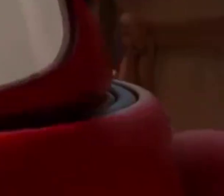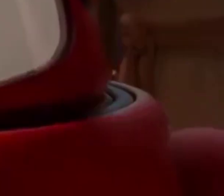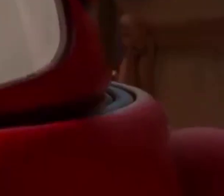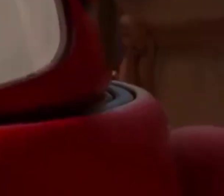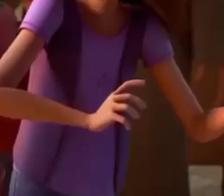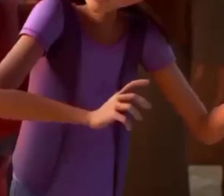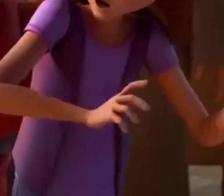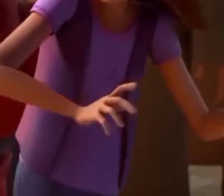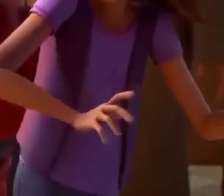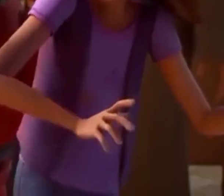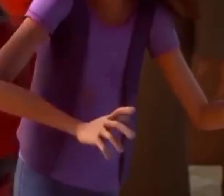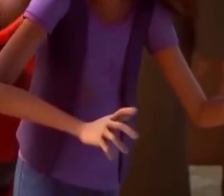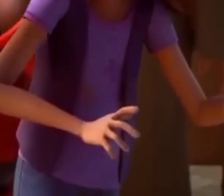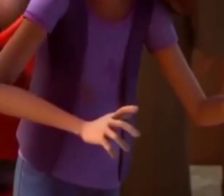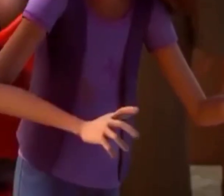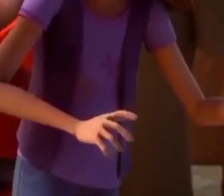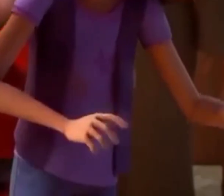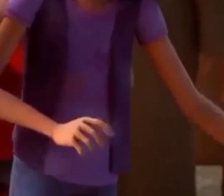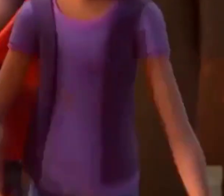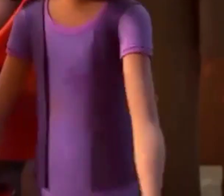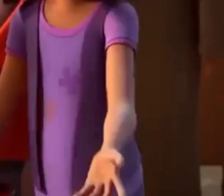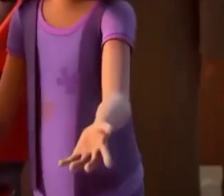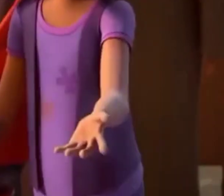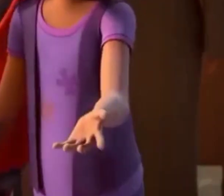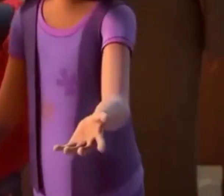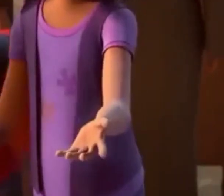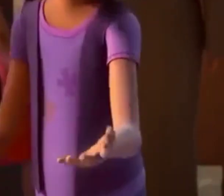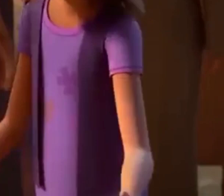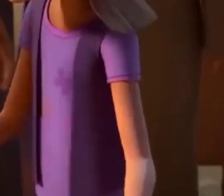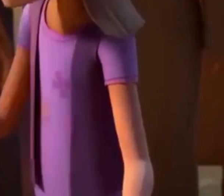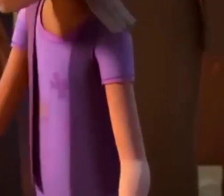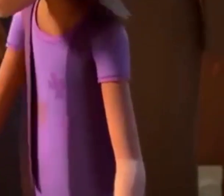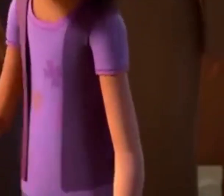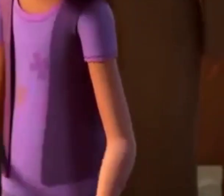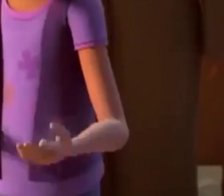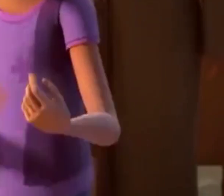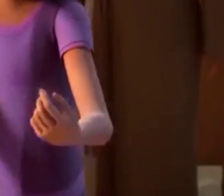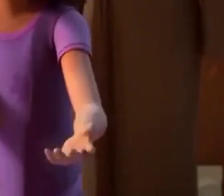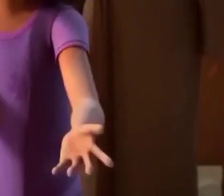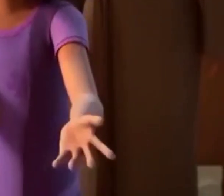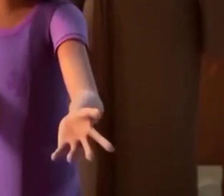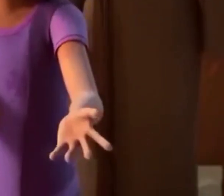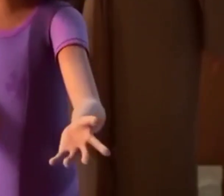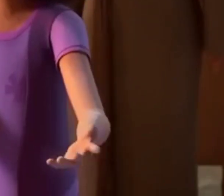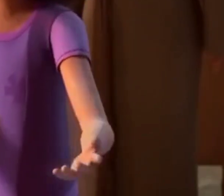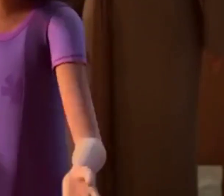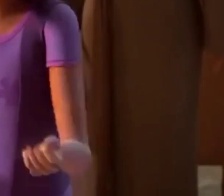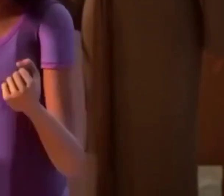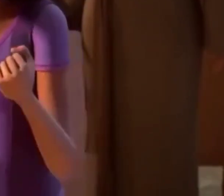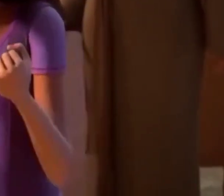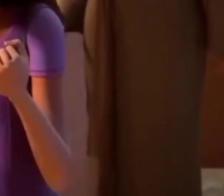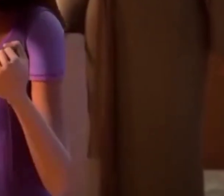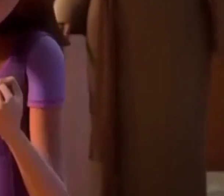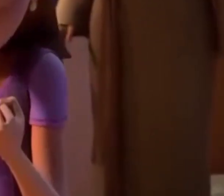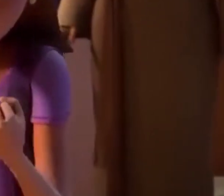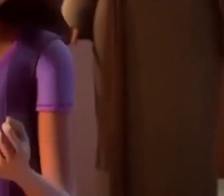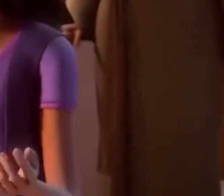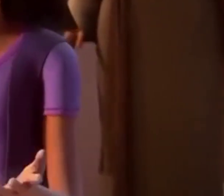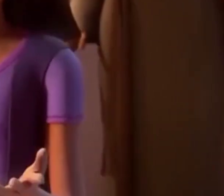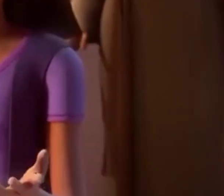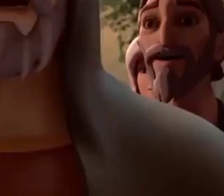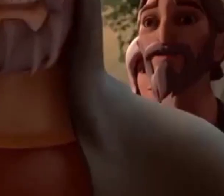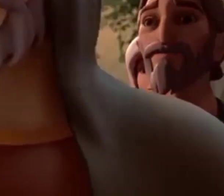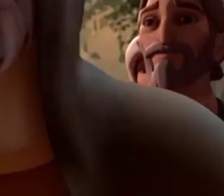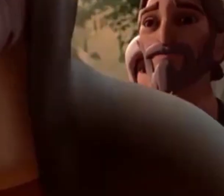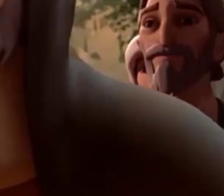A mummy! Stop! That's not a mummy, Gizmo. That's Lazarus. Jesus brought him